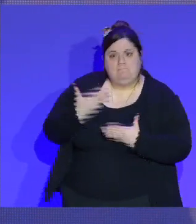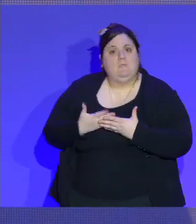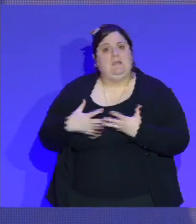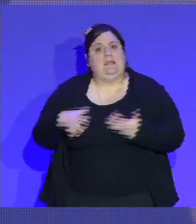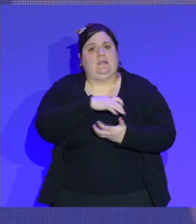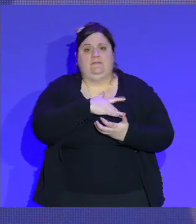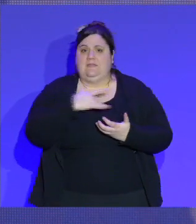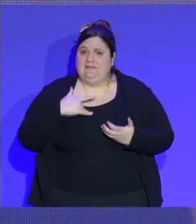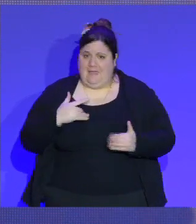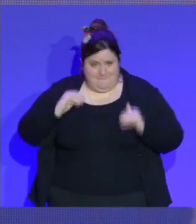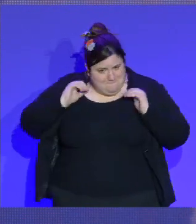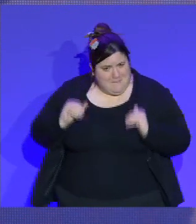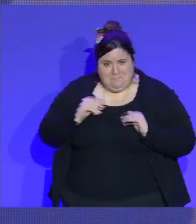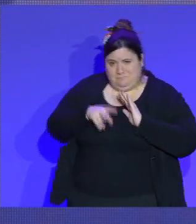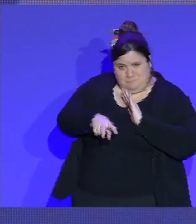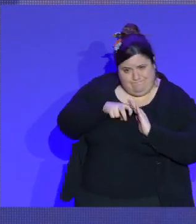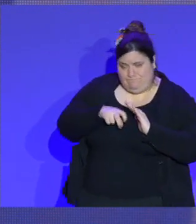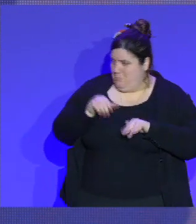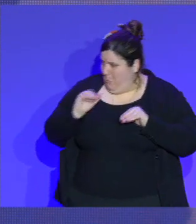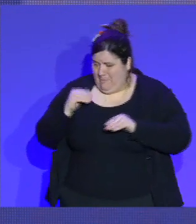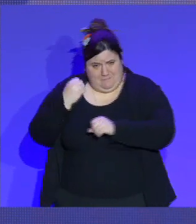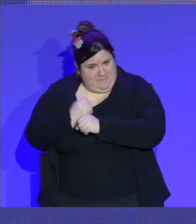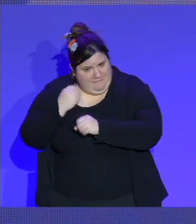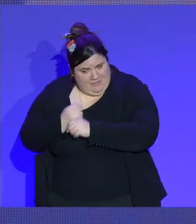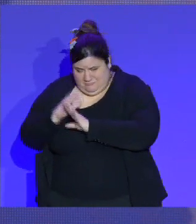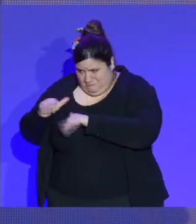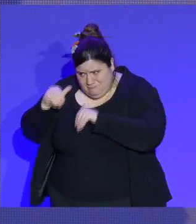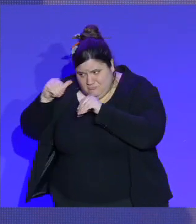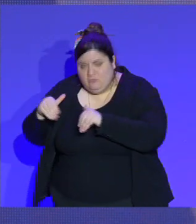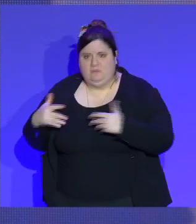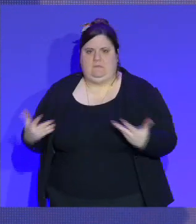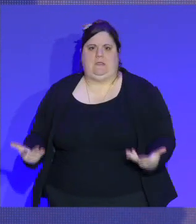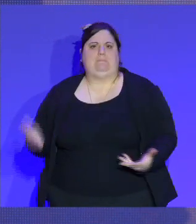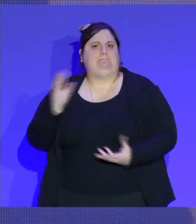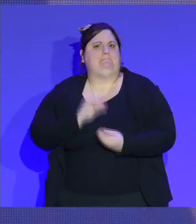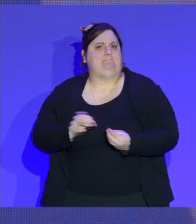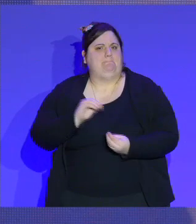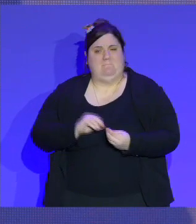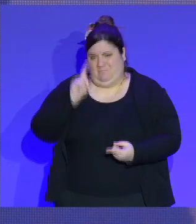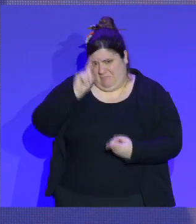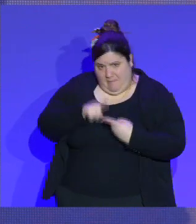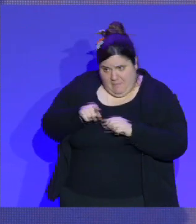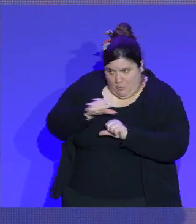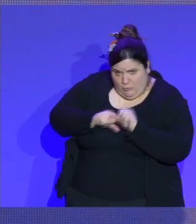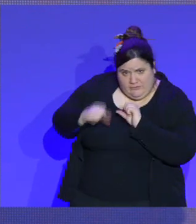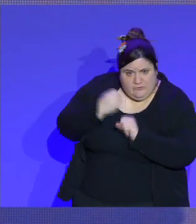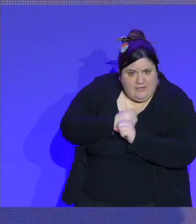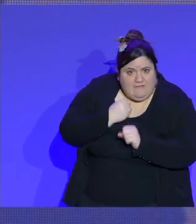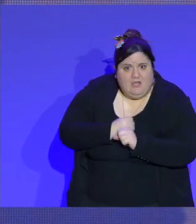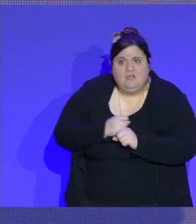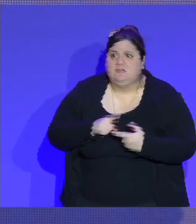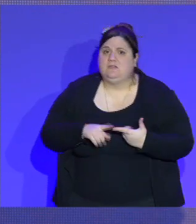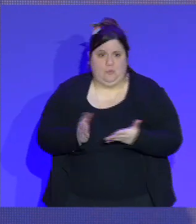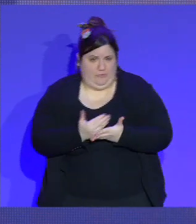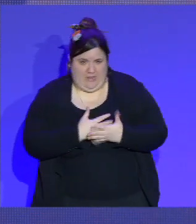compris pendant le confinement, la question des conditions de travail et des salaires. Vous le savez, vous avez eu droit à quelques mouvements